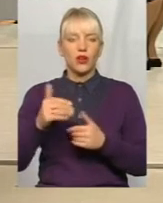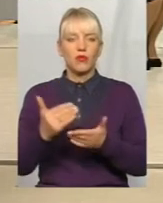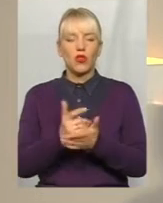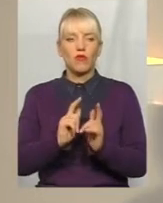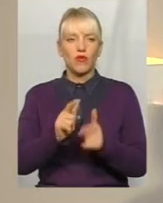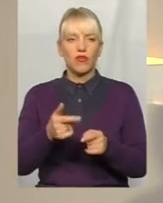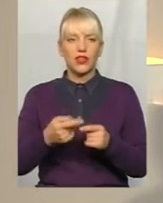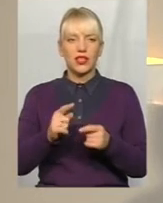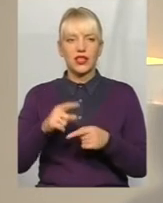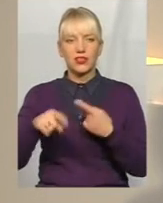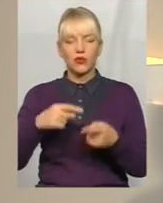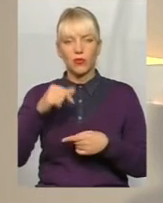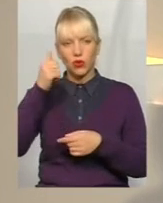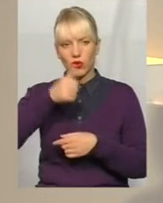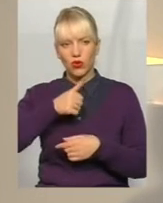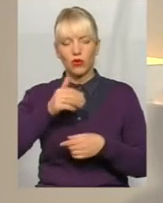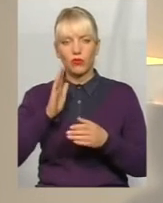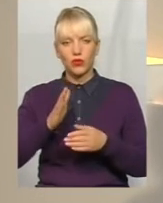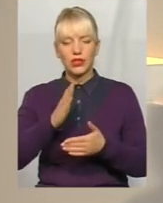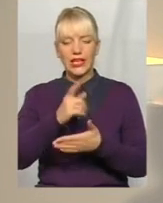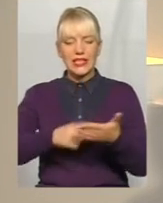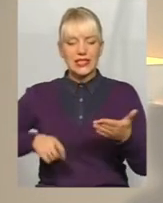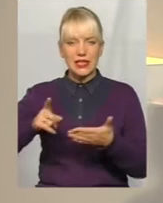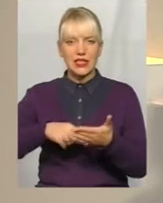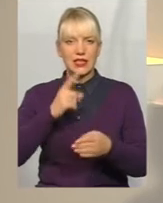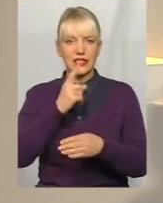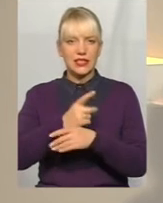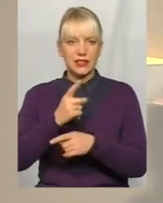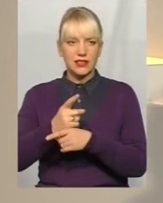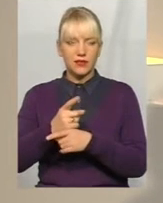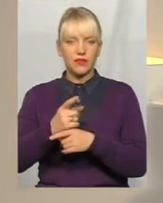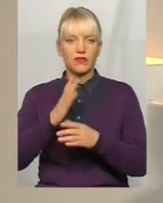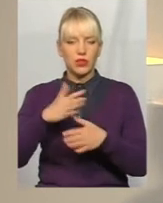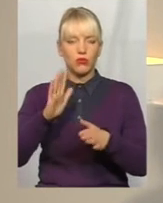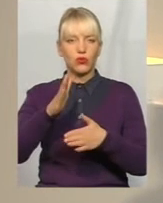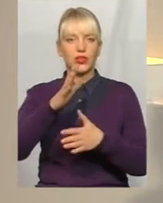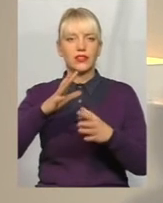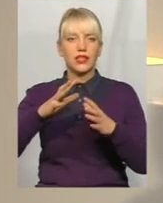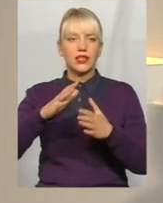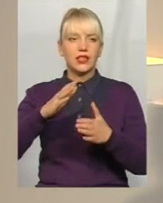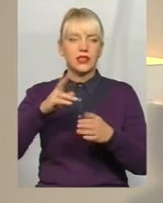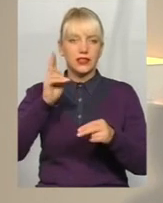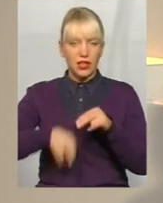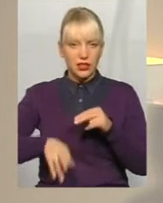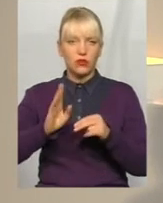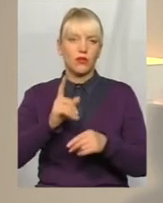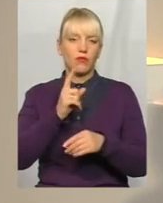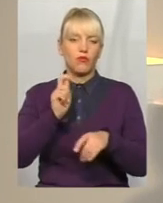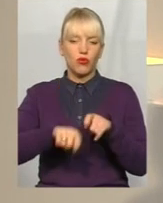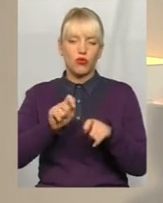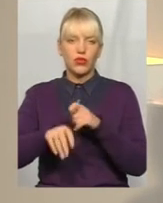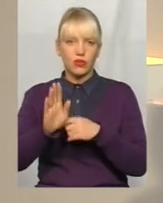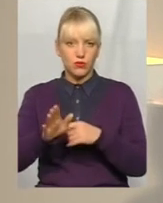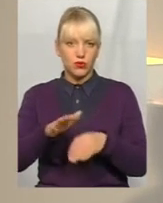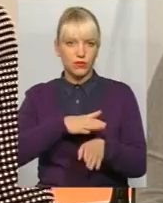ЄСВ, також наступного року знімуть мораторії на перевірки бізнесу. Яка Ваша думка з цього приводу? Моя